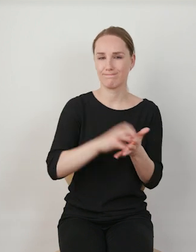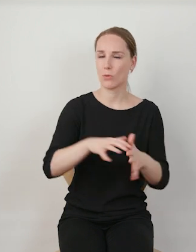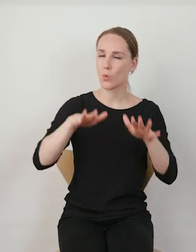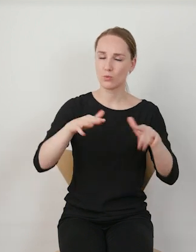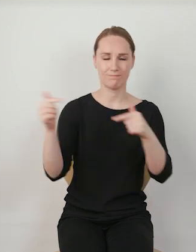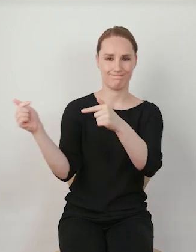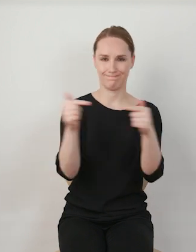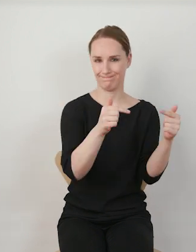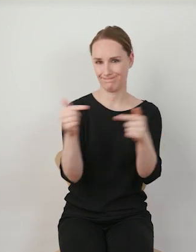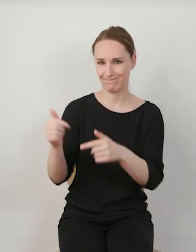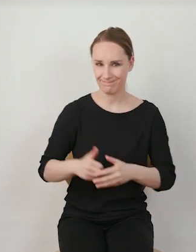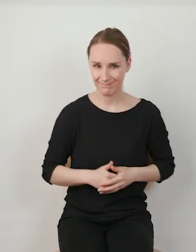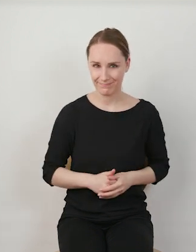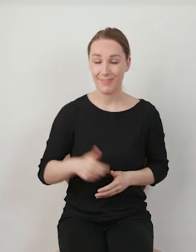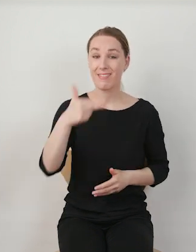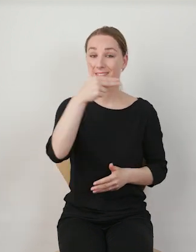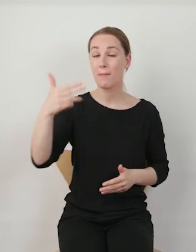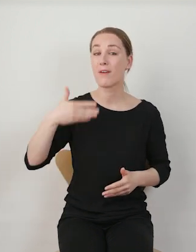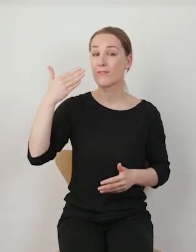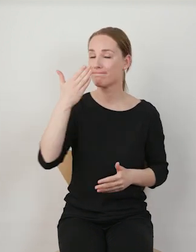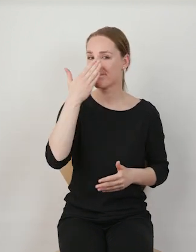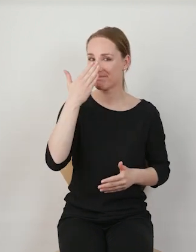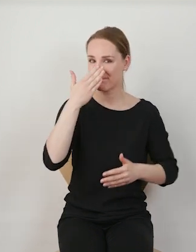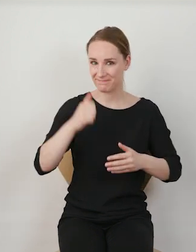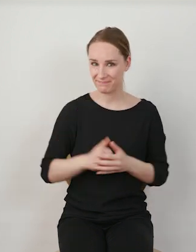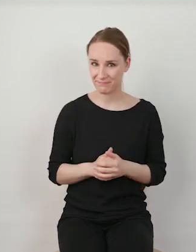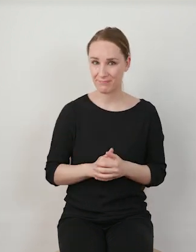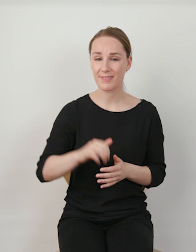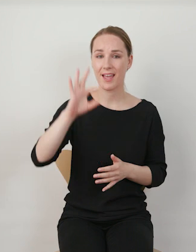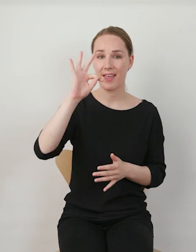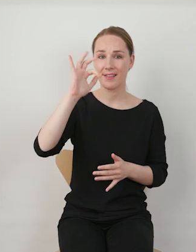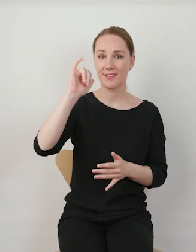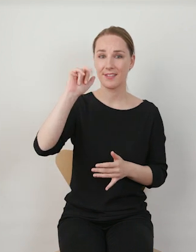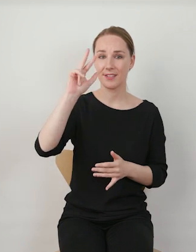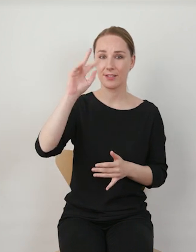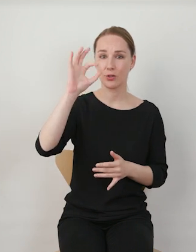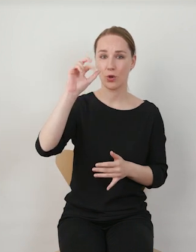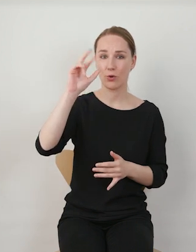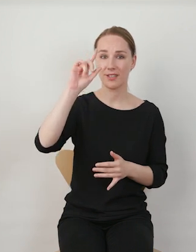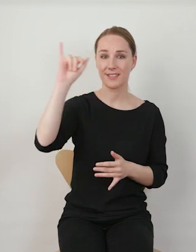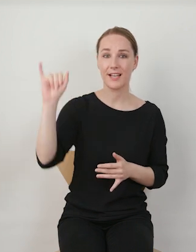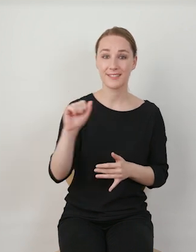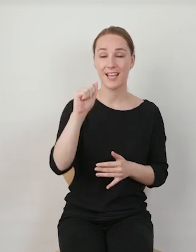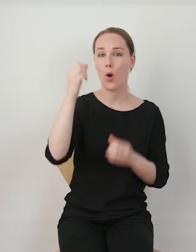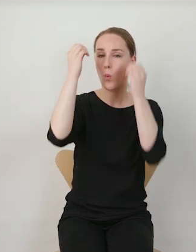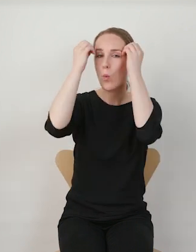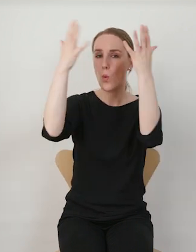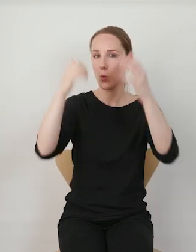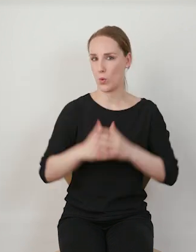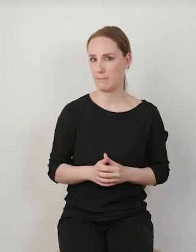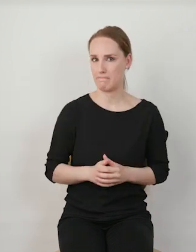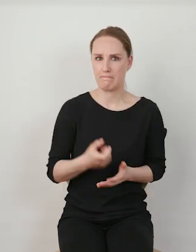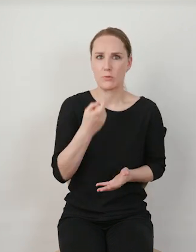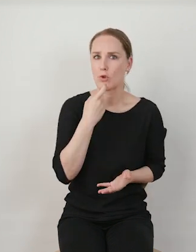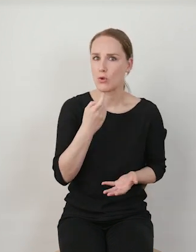się dzisiaj dyskutuje. Temat mojego wystąpienia, mojej prezentacji to TikTokizacja kultury. Czym owa TikTokizacja